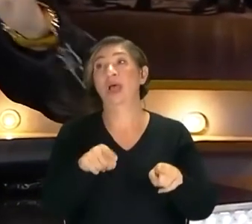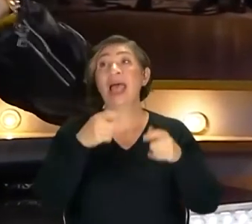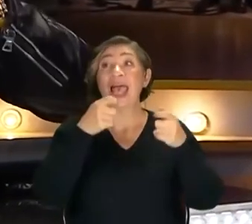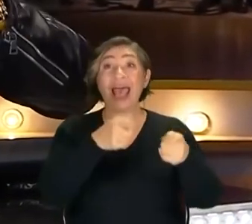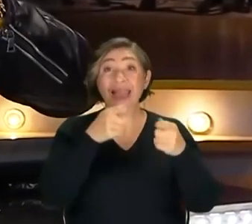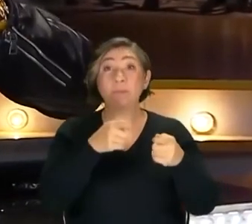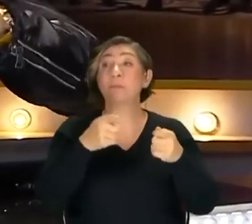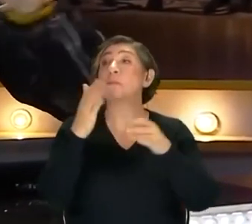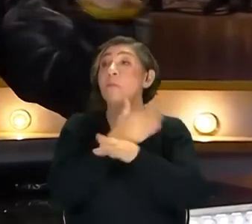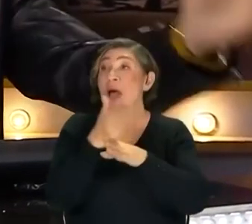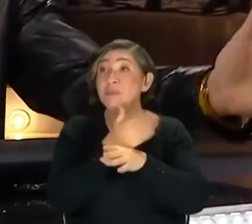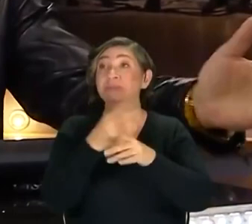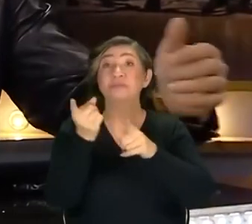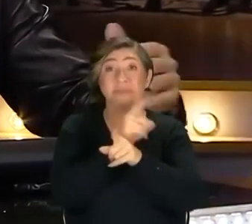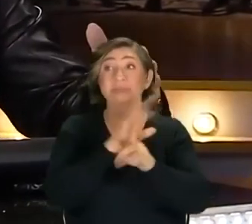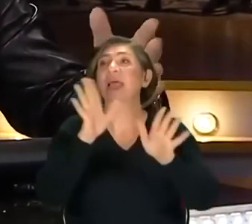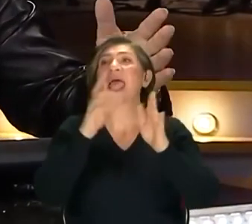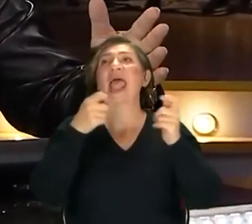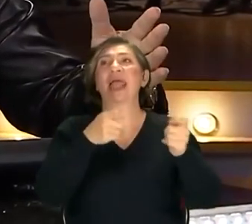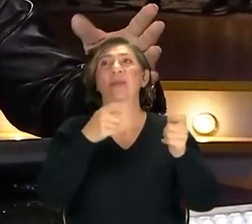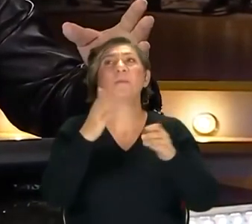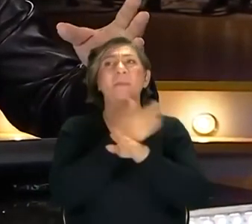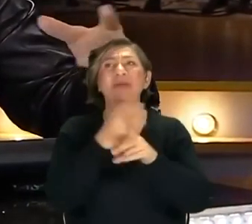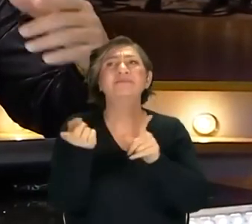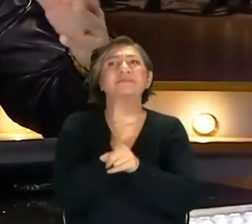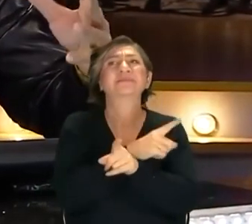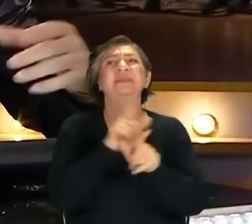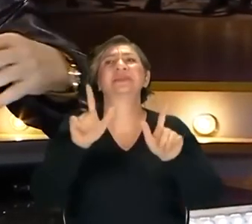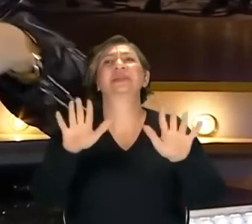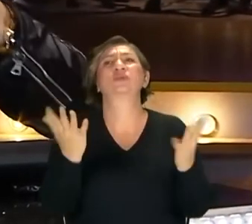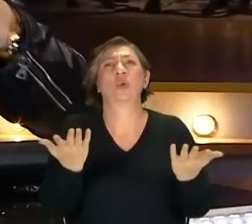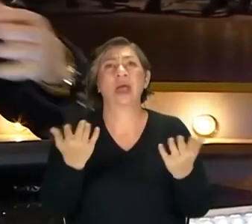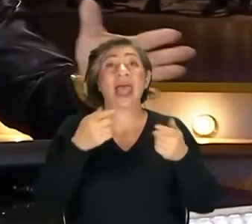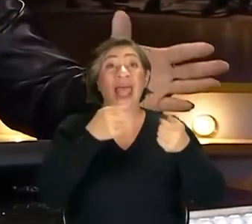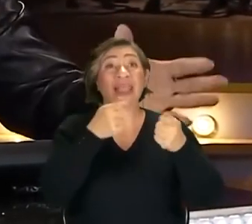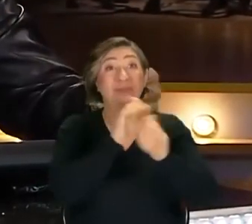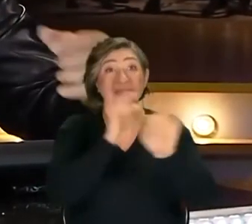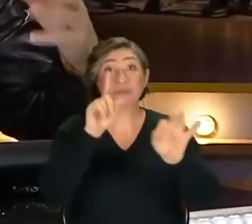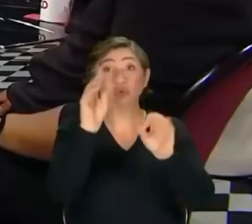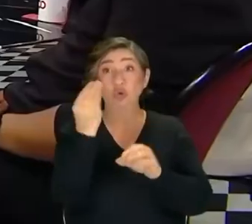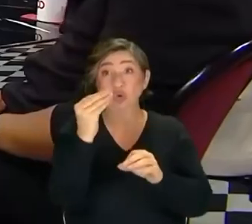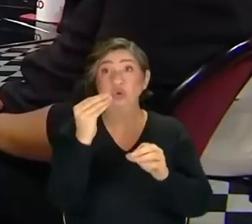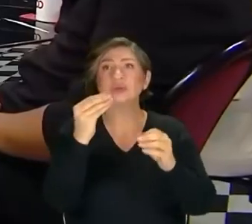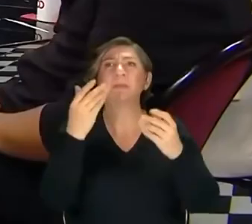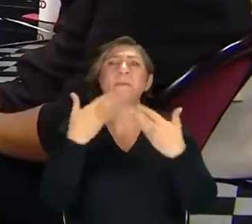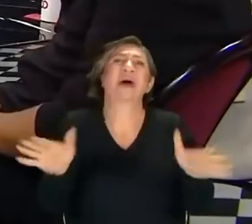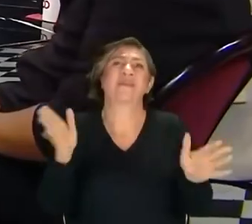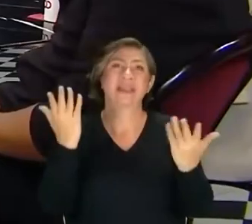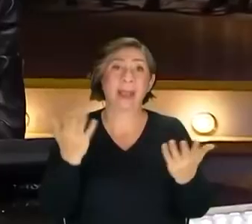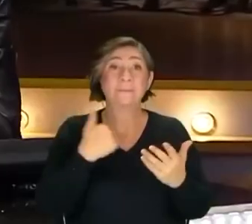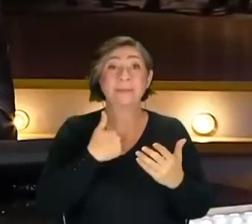eğitim mi, mal mülk bırakmak mı? Hayır eğitim. Mal mülk hiçbir işe yaramaz. Çünkü eğitimsiz bir çocuk zaten onları heder eder. Dolayısıyla